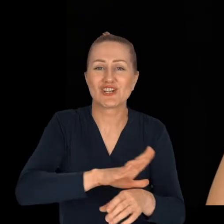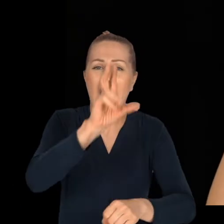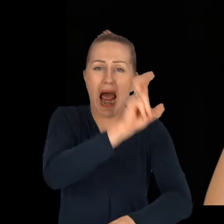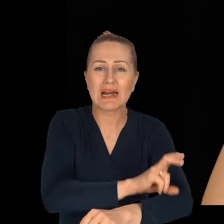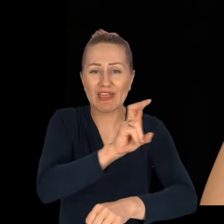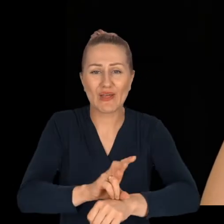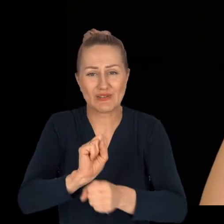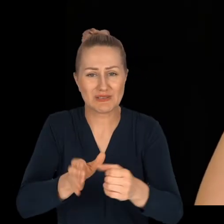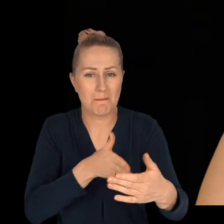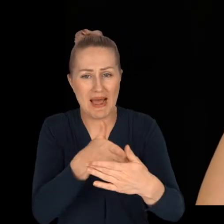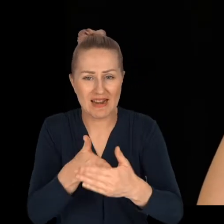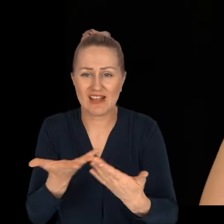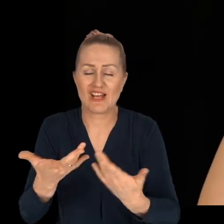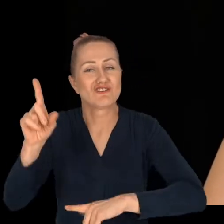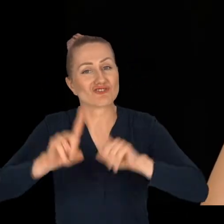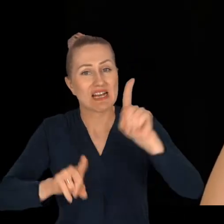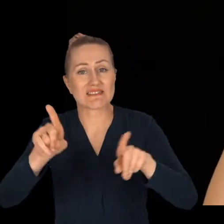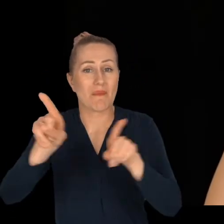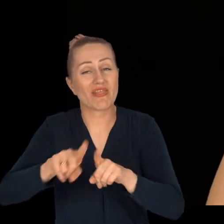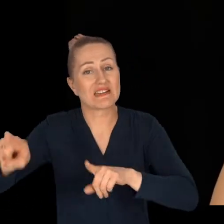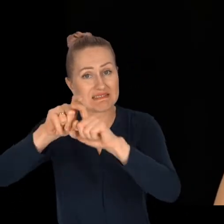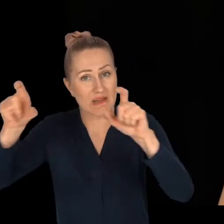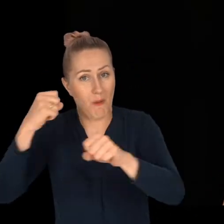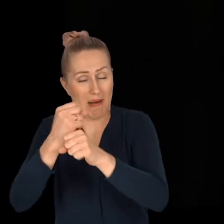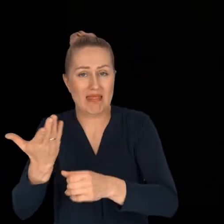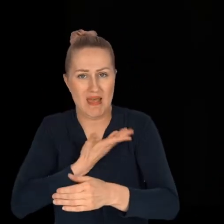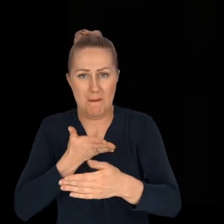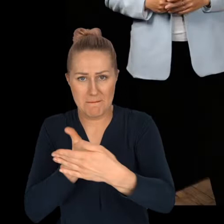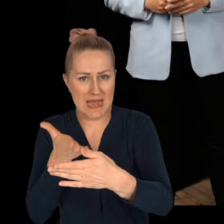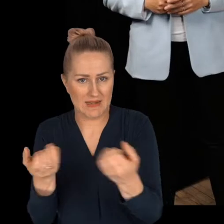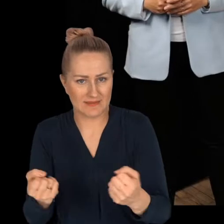przed nami architektura, czasem właśnie też zakłady pracy.